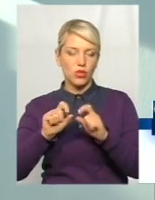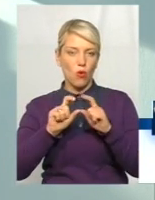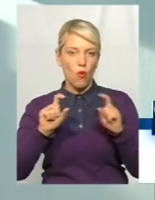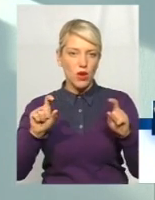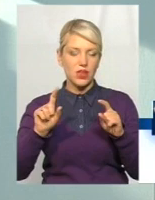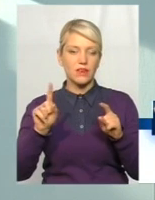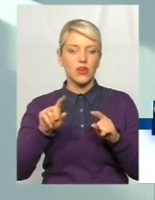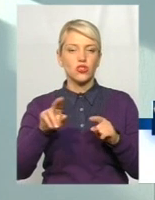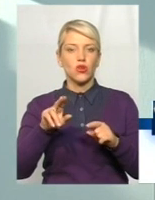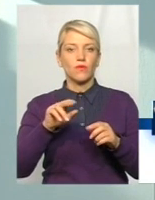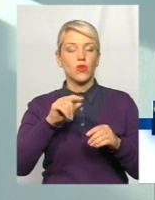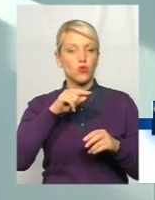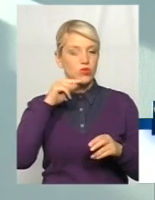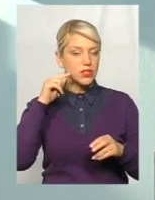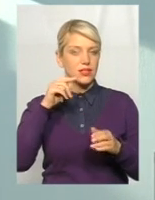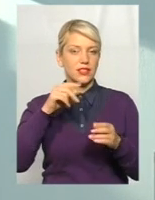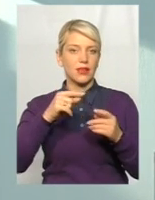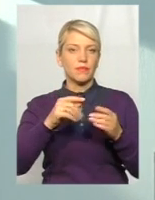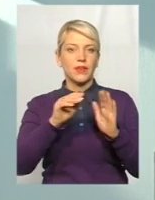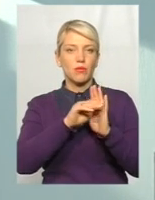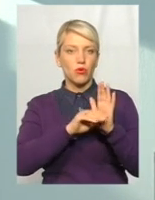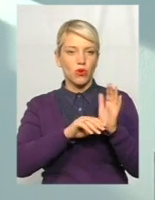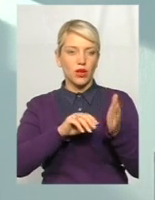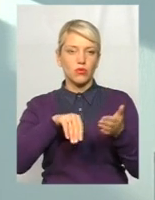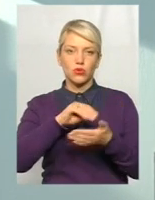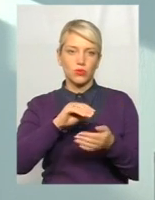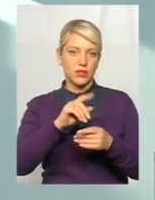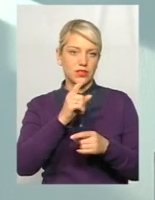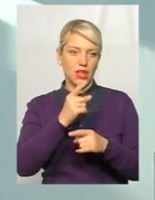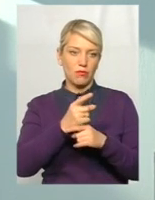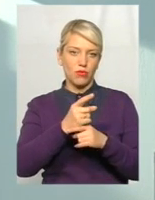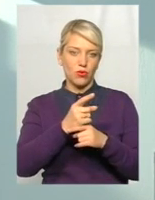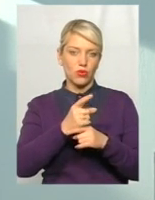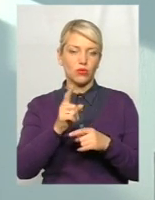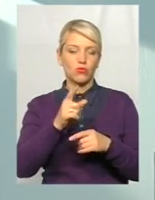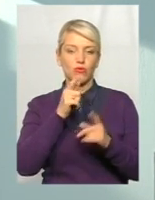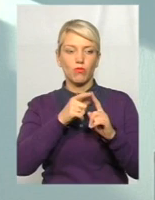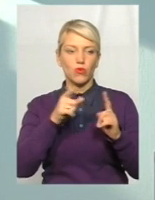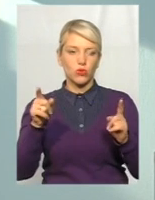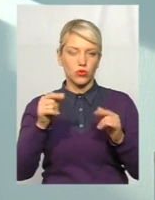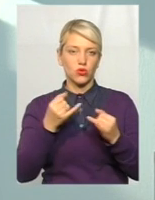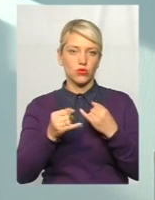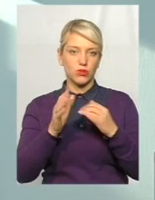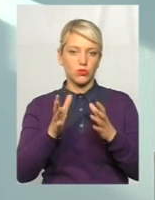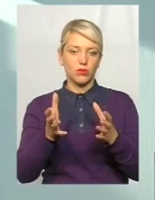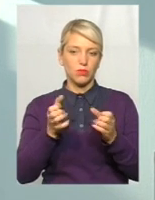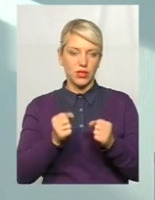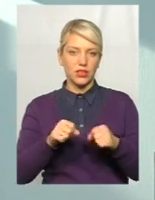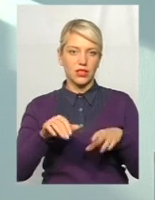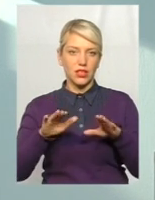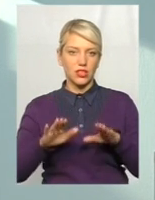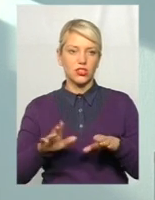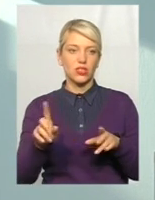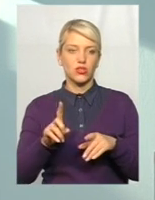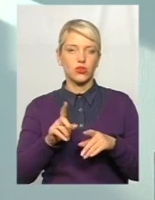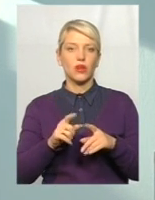СПБ заборонена. Відповідно, сучасною так і багато. Думаю, що протягом жовтня, мабуть, буде прийнято рішення, щоб в певний час вже